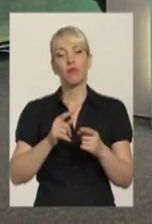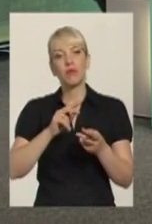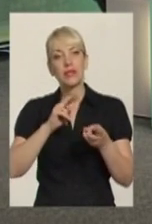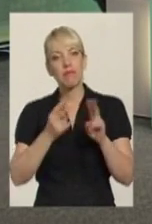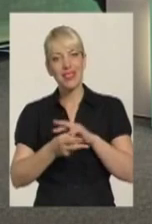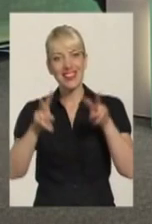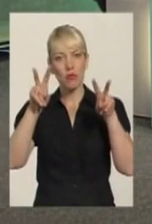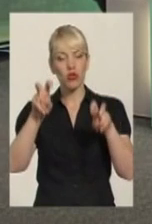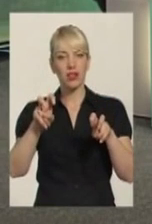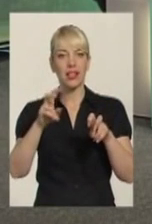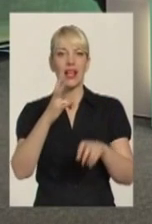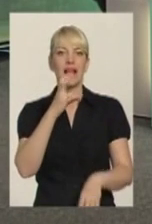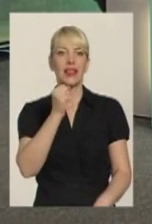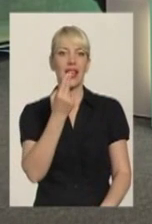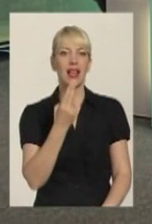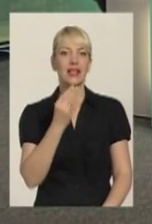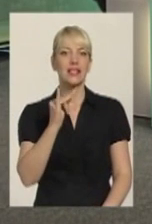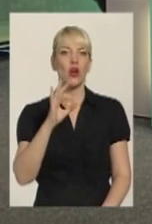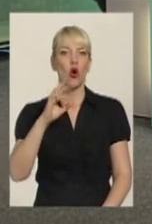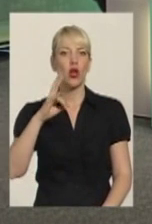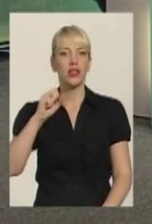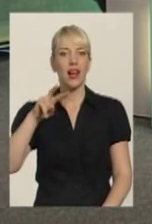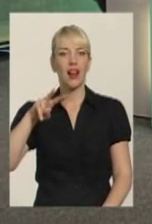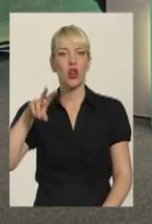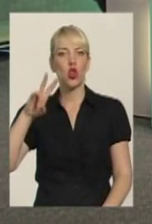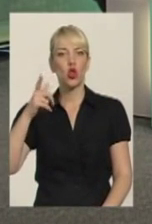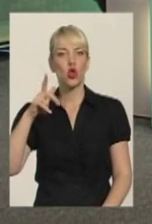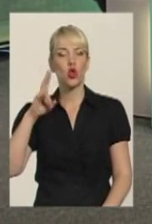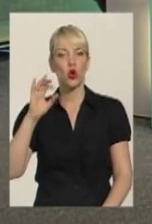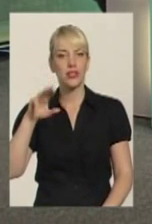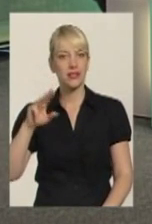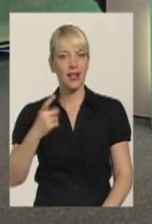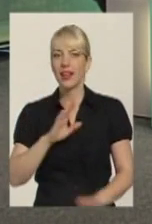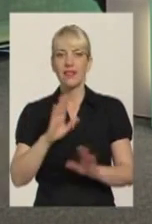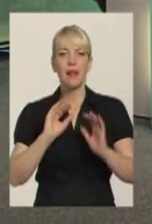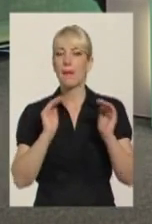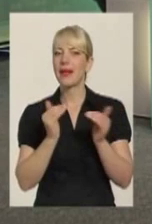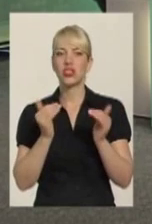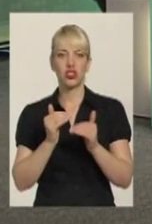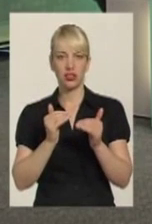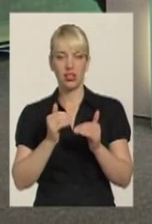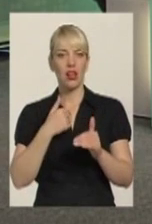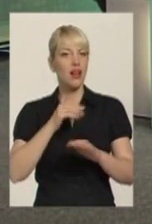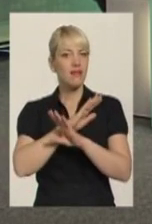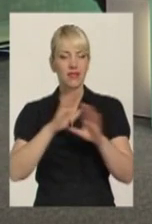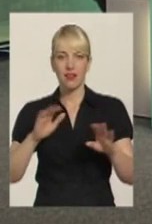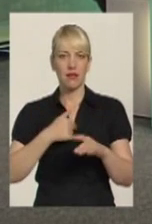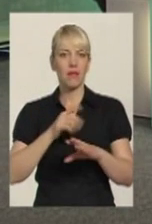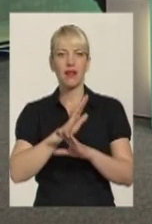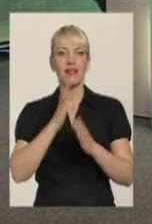національності. Ми не считаємо себе меншиною в Україні, ми є частицей народу українського,